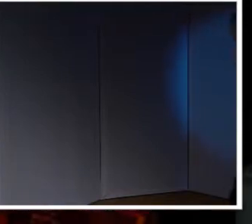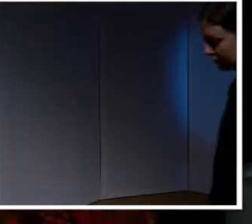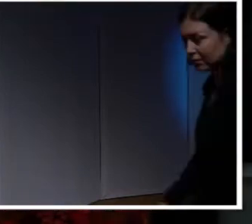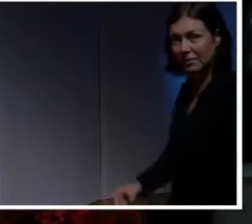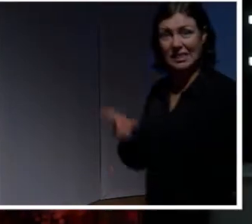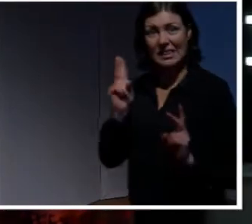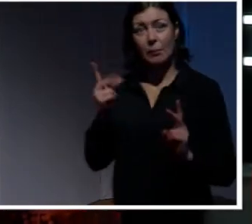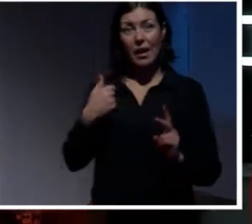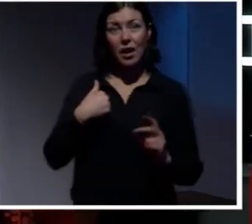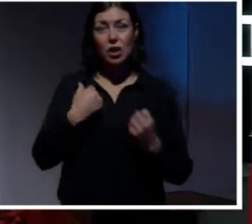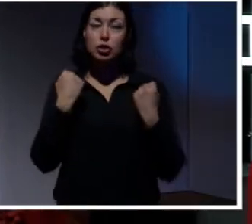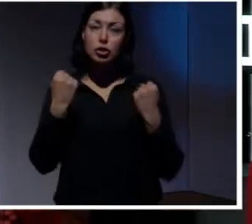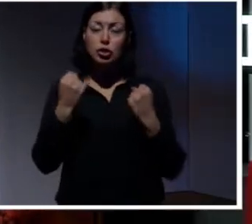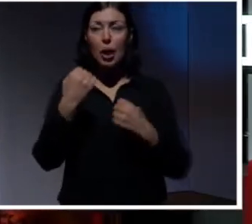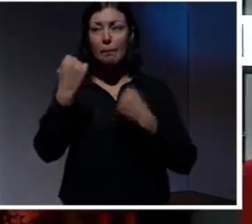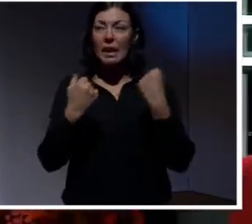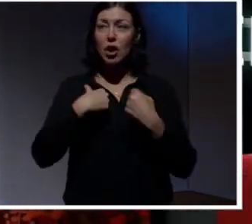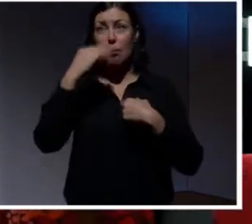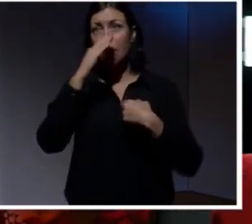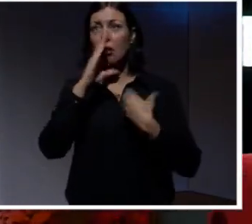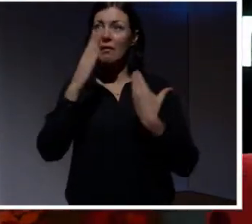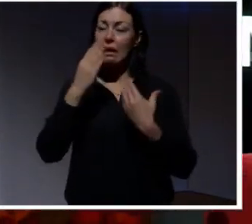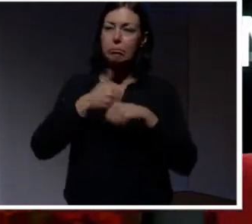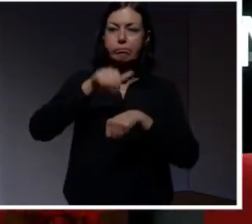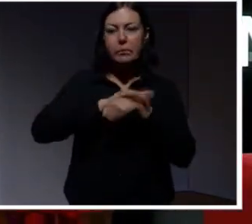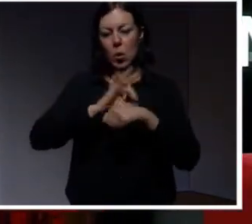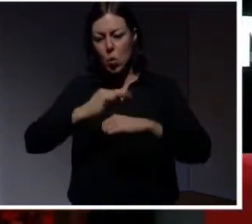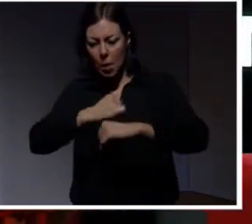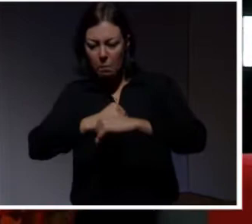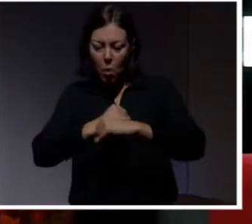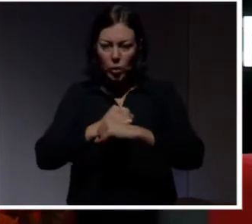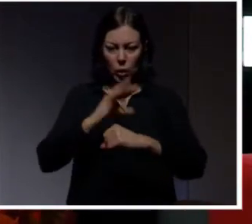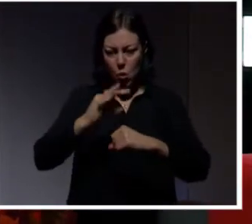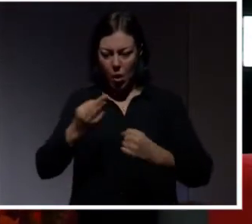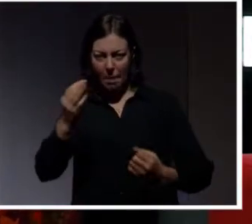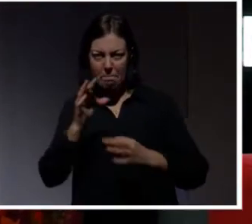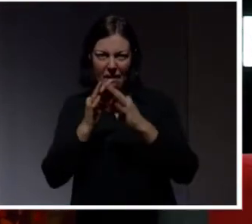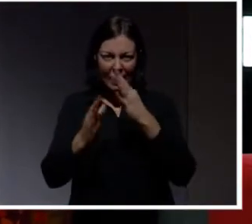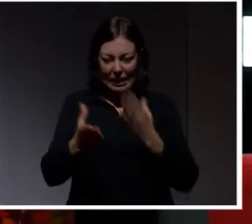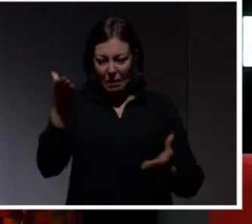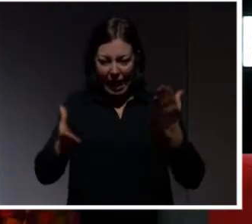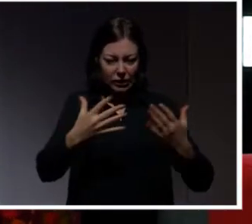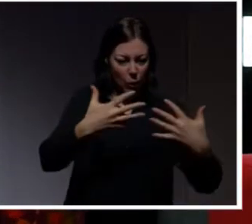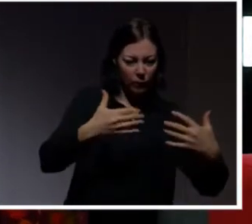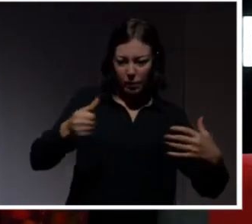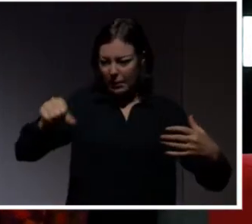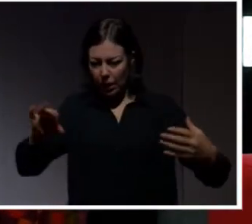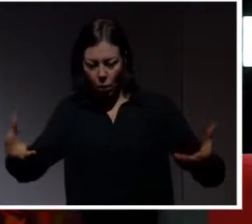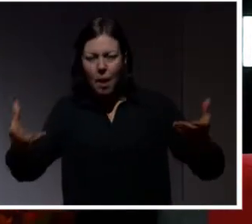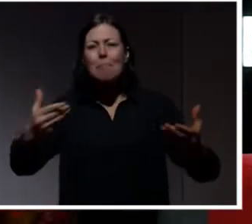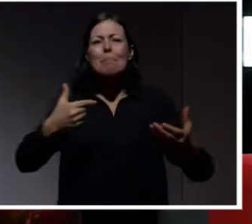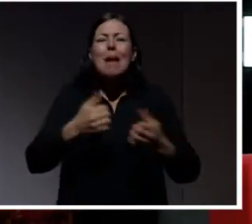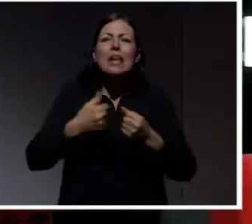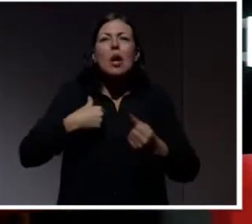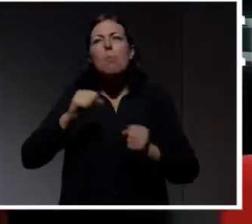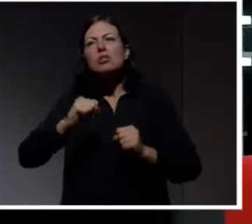explosionsmotorn fungerar. den exakta balansen mellan luft och bensin för att det ska bli riktigt, riktigt bra. Men jag måste ju ett hum om